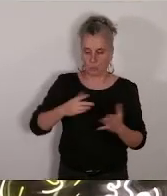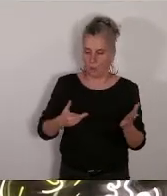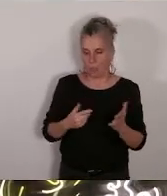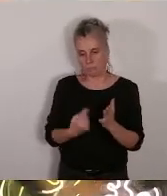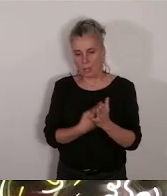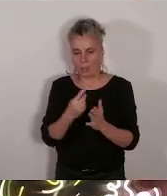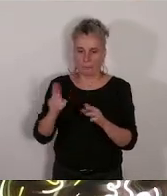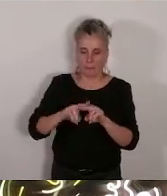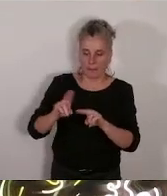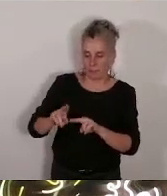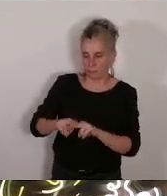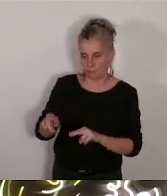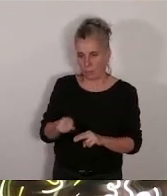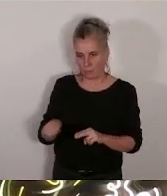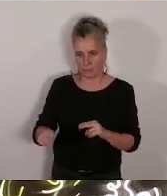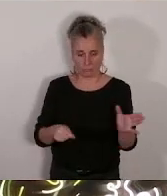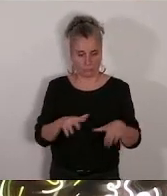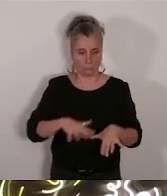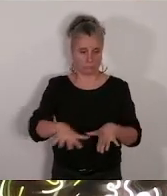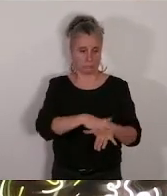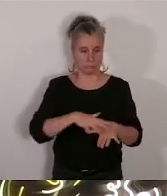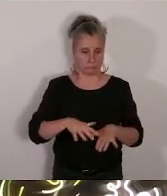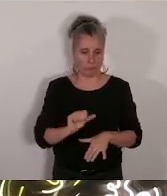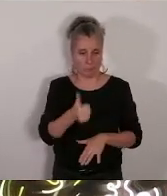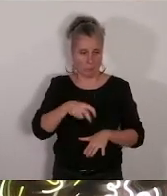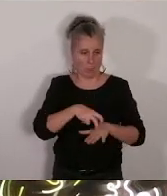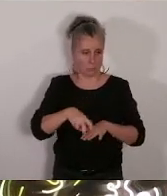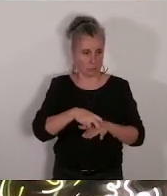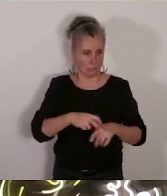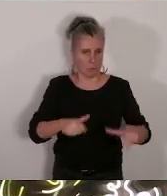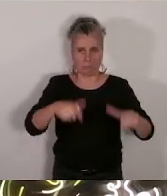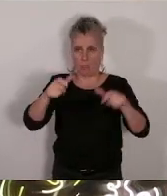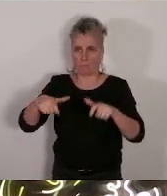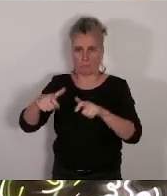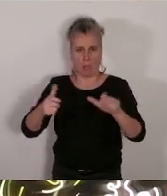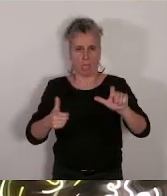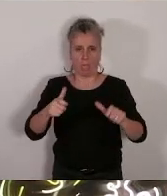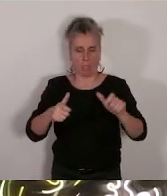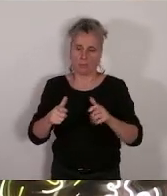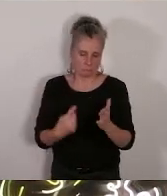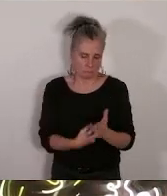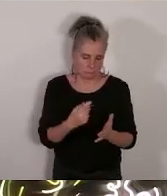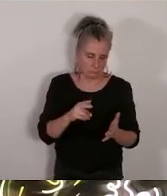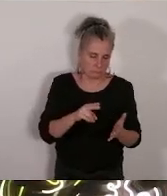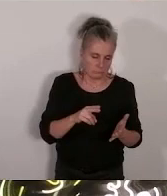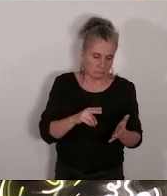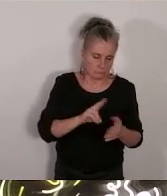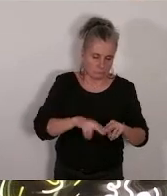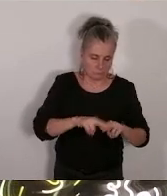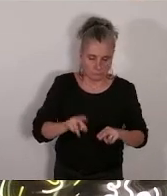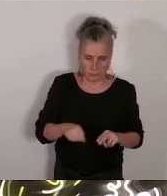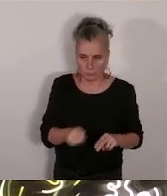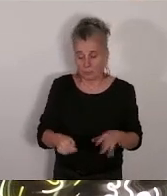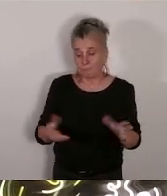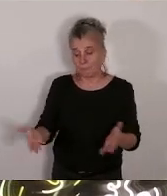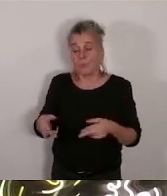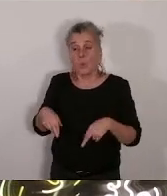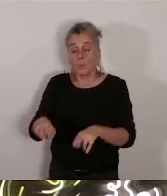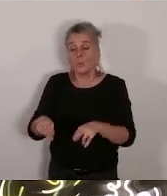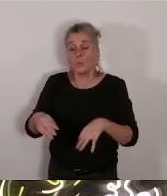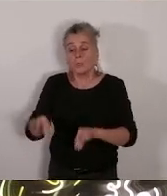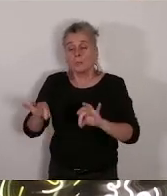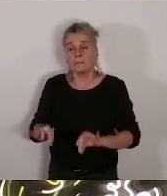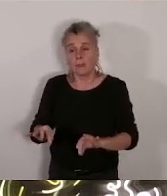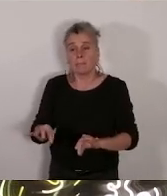des parties dégradées du premier arrondissement à l'évidence la rue Tapis Vert fait partie de ces secteurs à rénover ce dossier pose